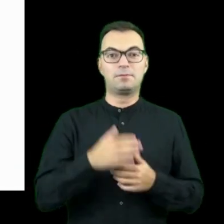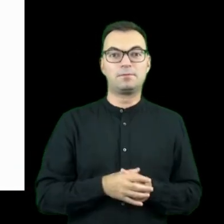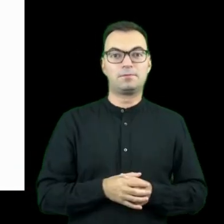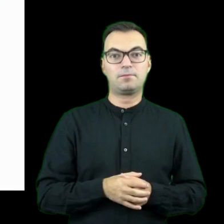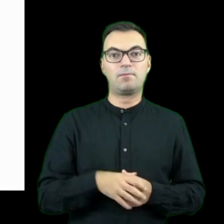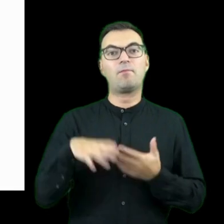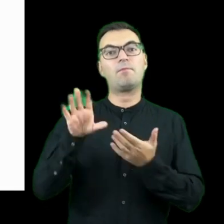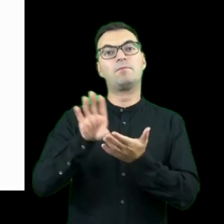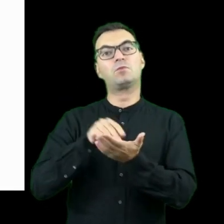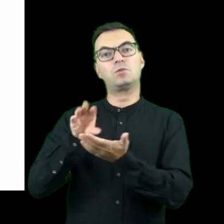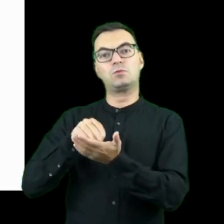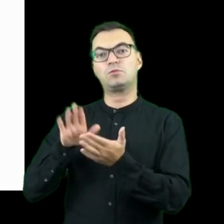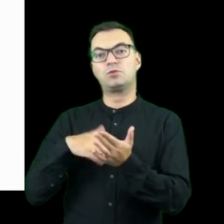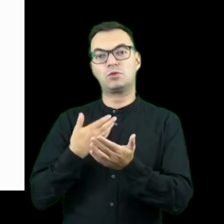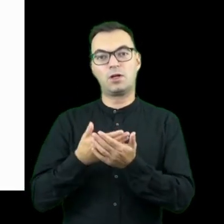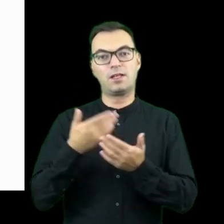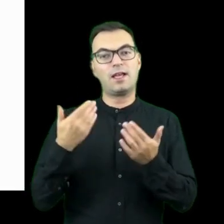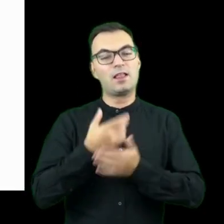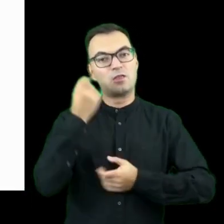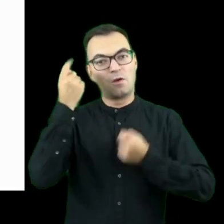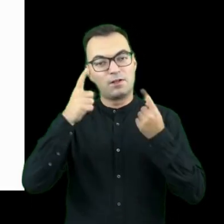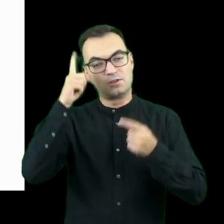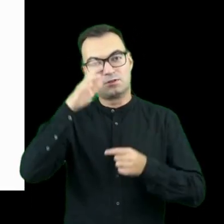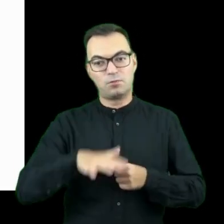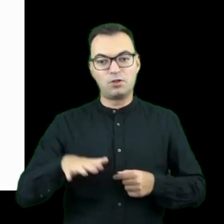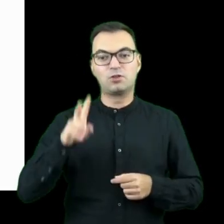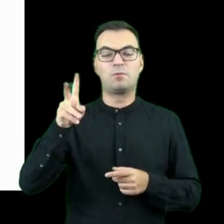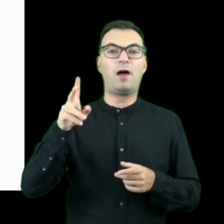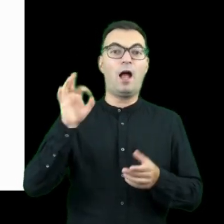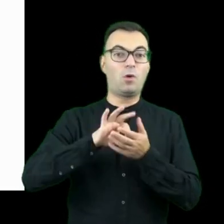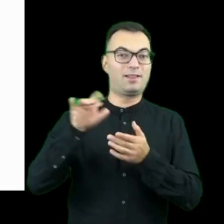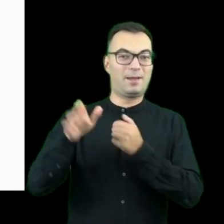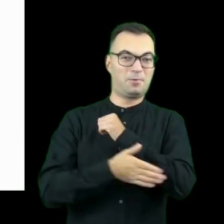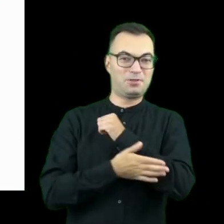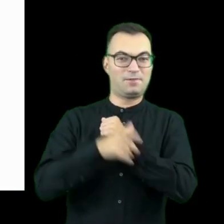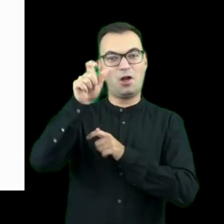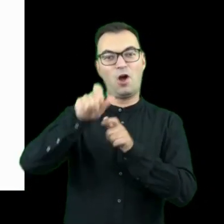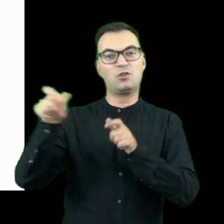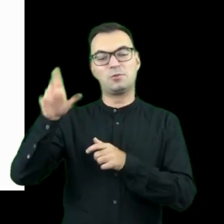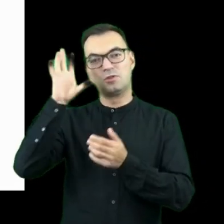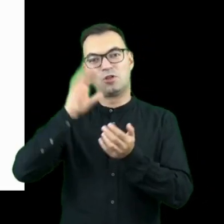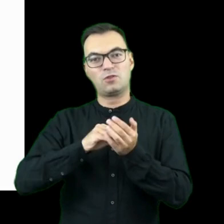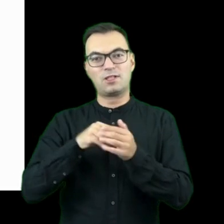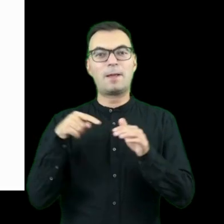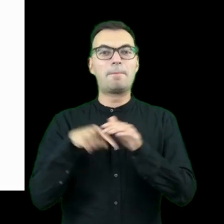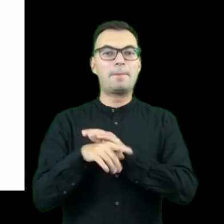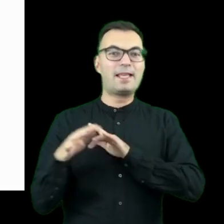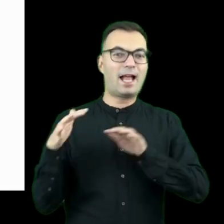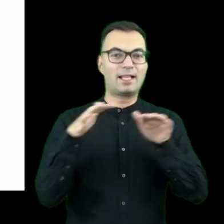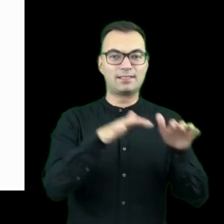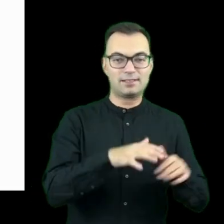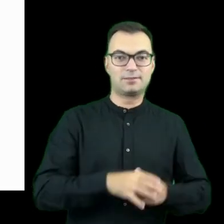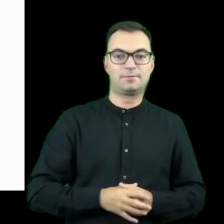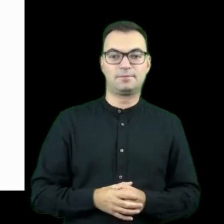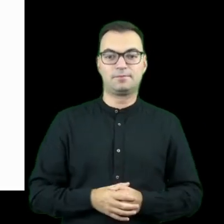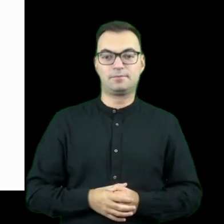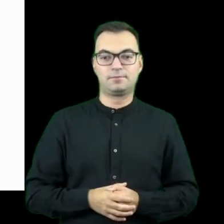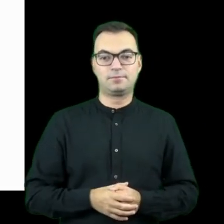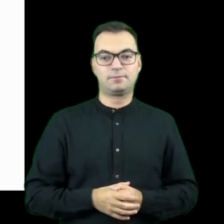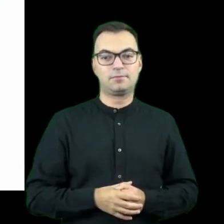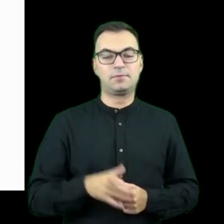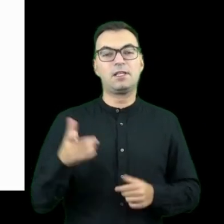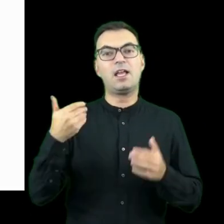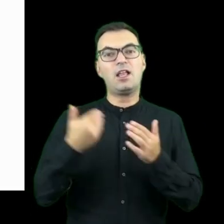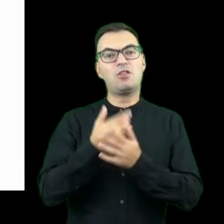przykładom innowacji społecznych, które wspierają osoby z doświadczeniem migranckim. Myślę, że przyjrzenie się i pewne rozbicie sposobu